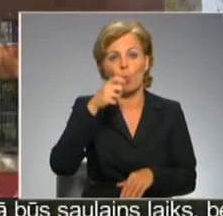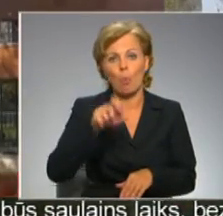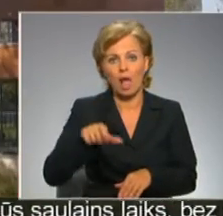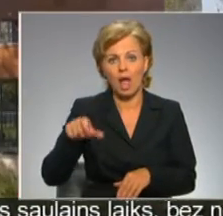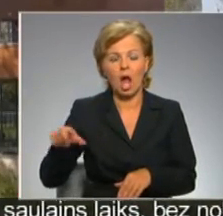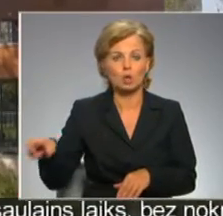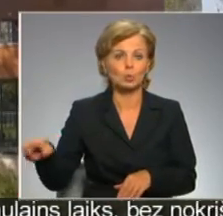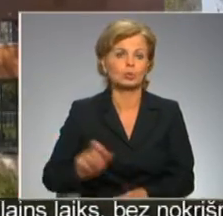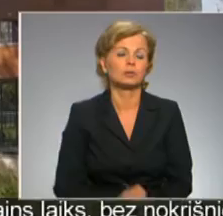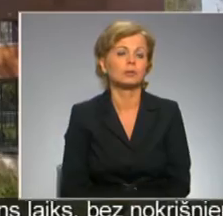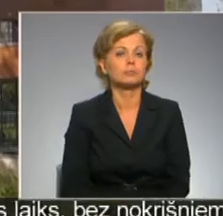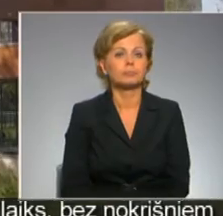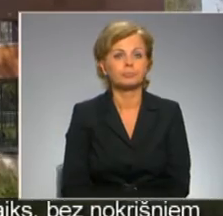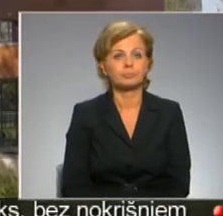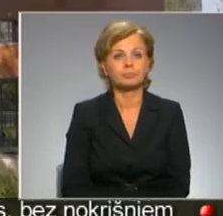Zotrabērts, Kālniņšlāt, Galsreģionālā televīzija.